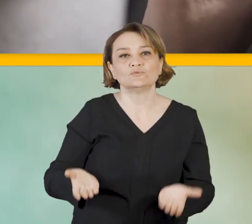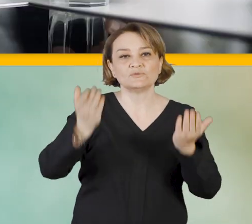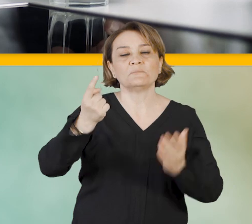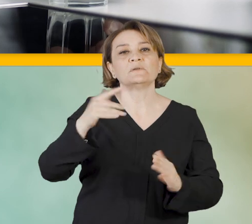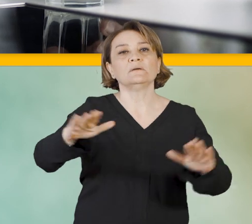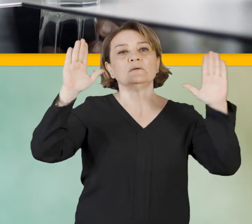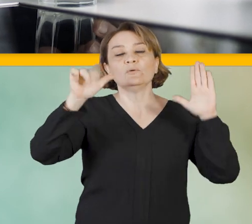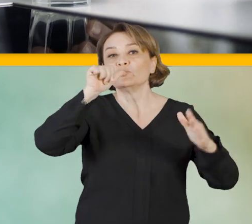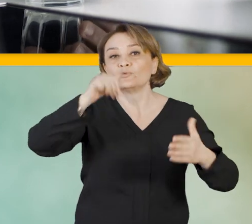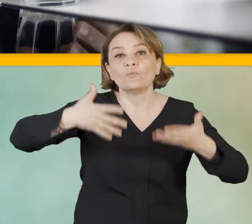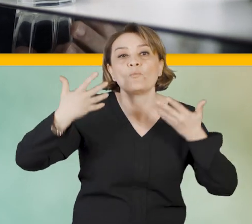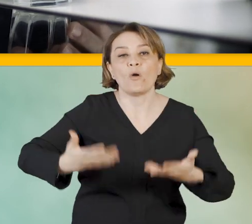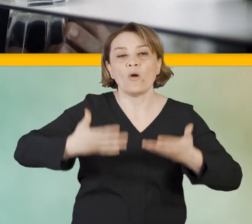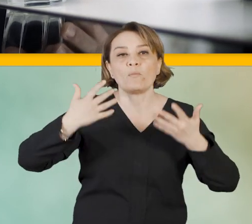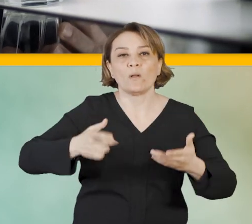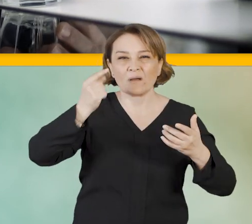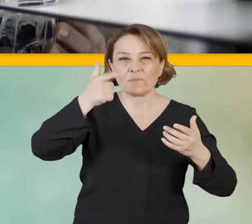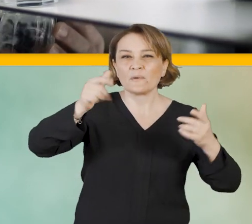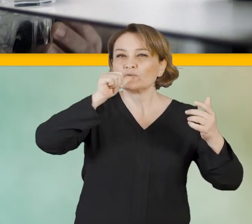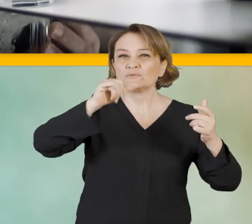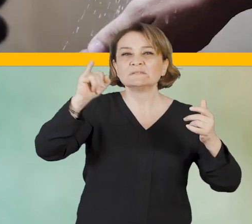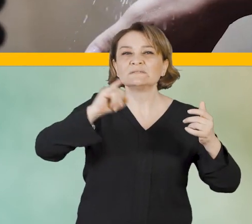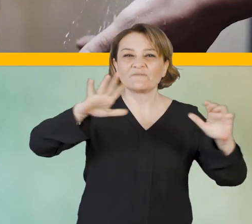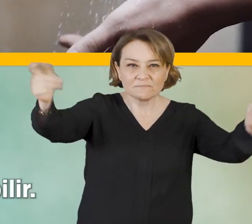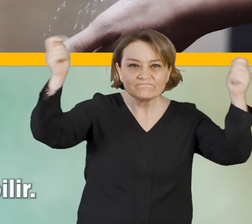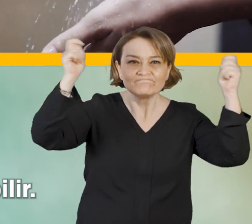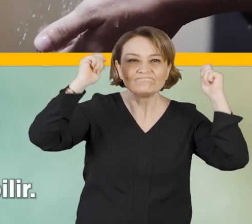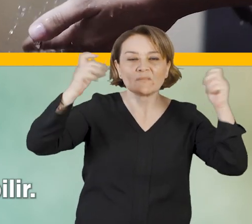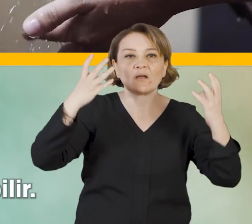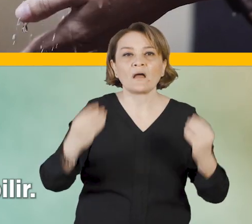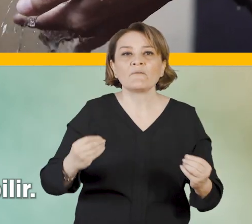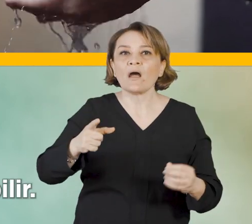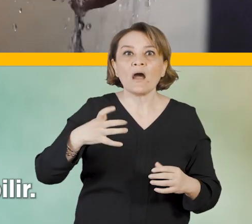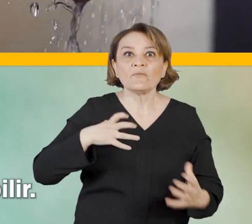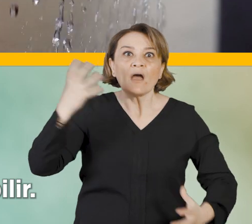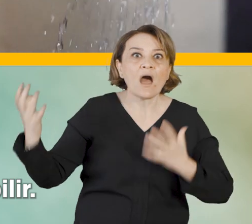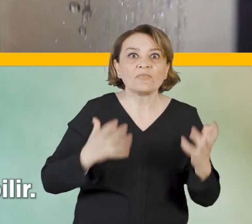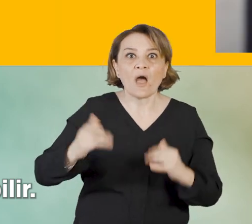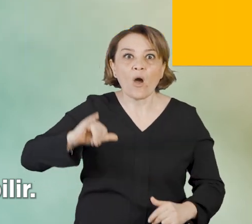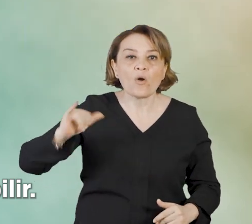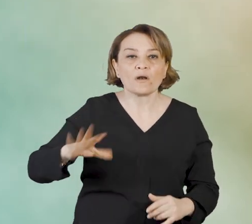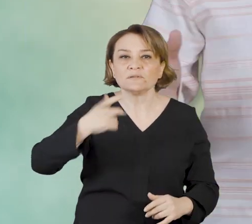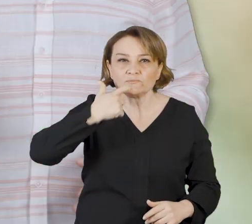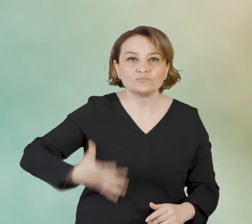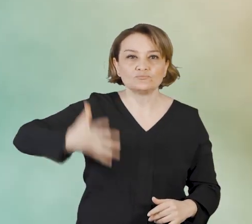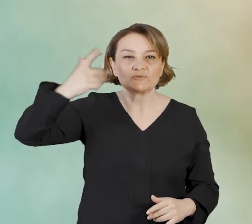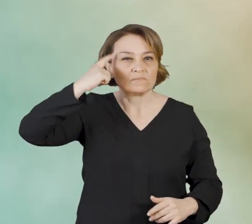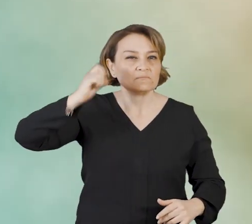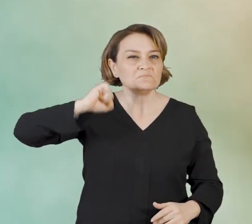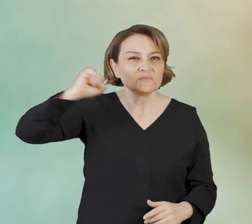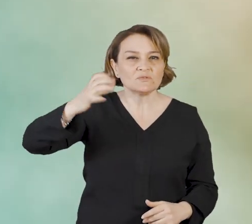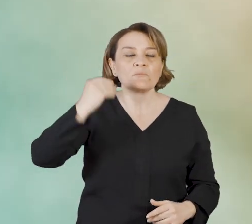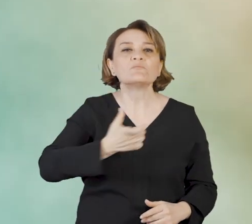Dinlenerek, bol su içerek, ılık duş alarak ateş düşürülebilir ancak ateş acil bir müdahalede gerektirebilir. Yetişkinlerde